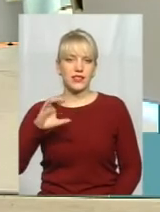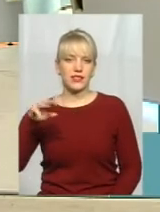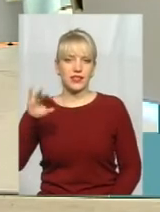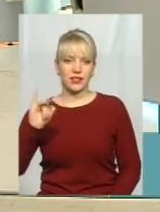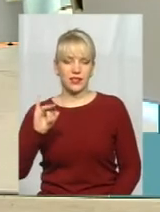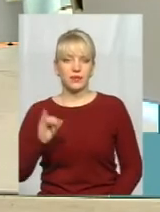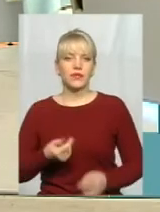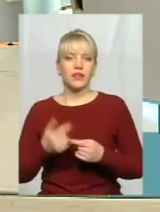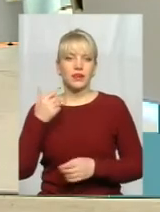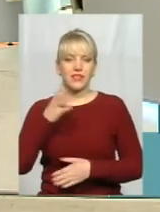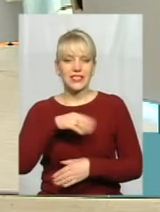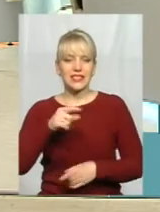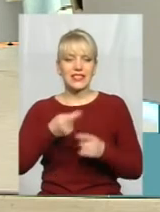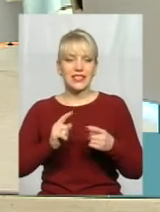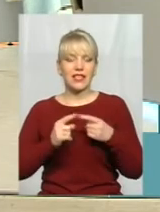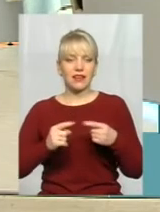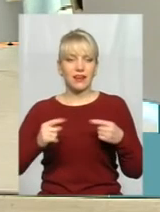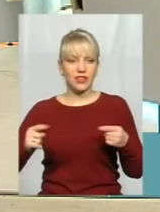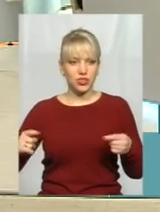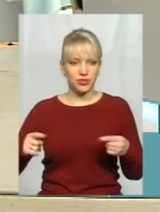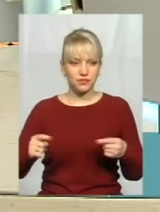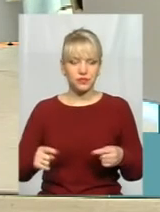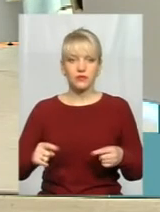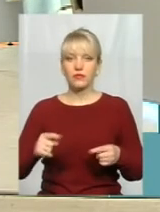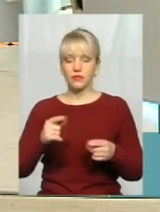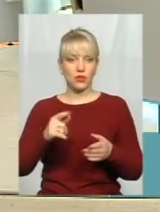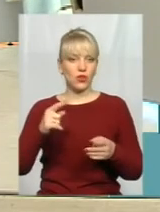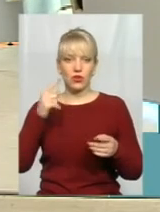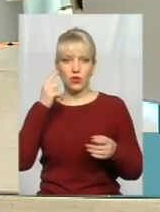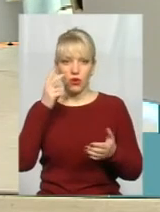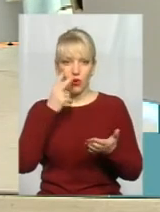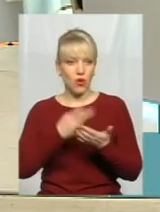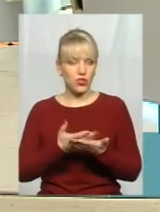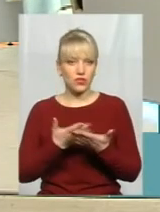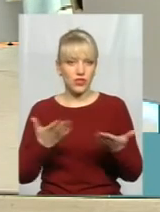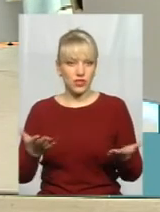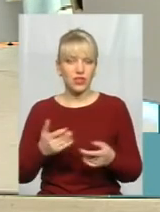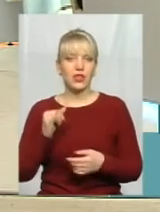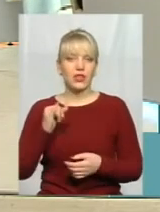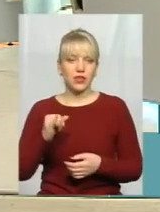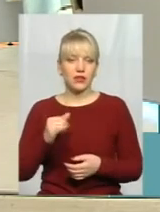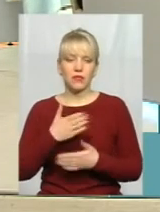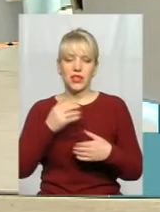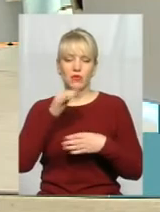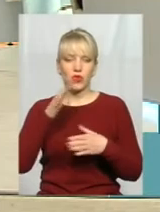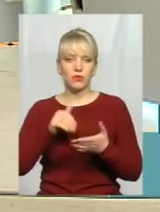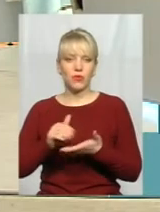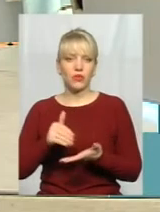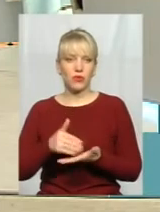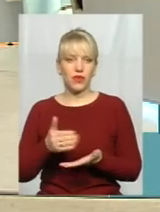Всі ці речі очевидні, і ми не маємо відмовлятися